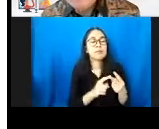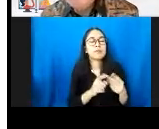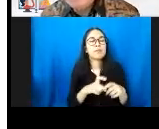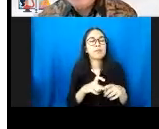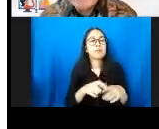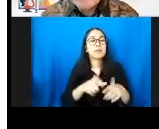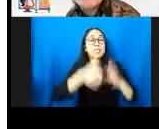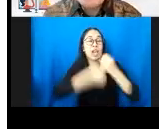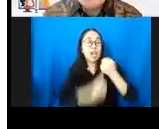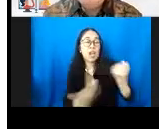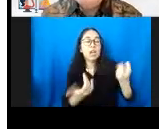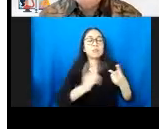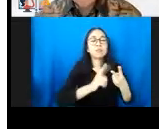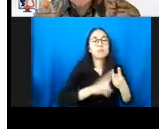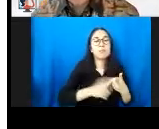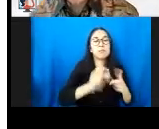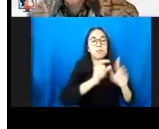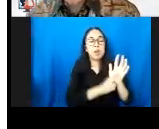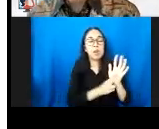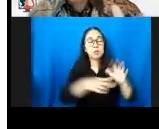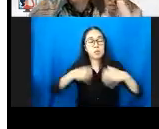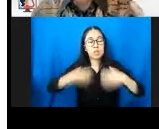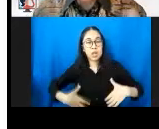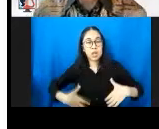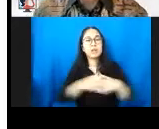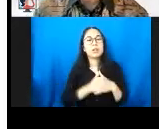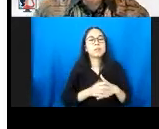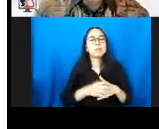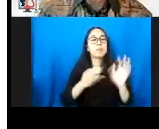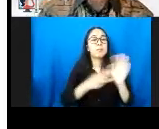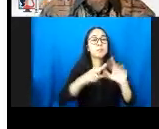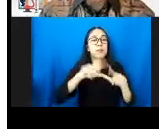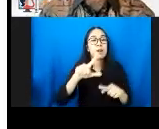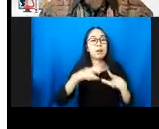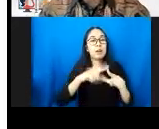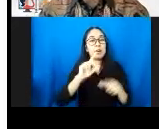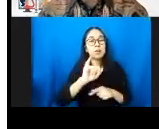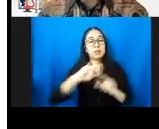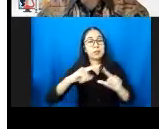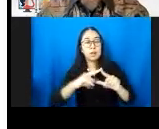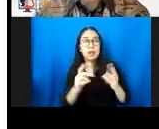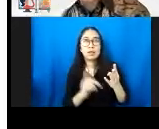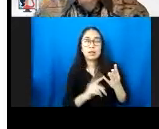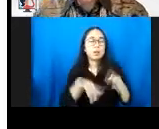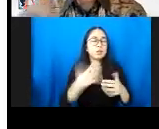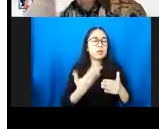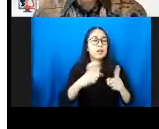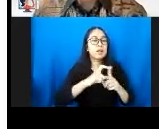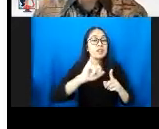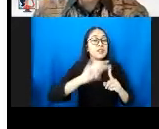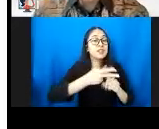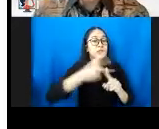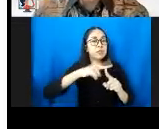demam, malaria tetap, kemudian dipteri, walaupun kita sudah melakukan vaksinasi yang masif, tapi